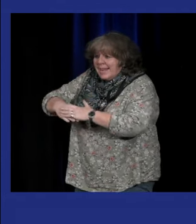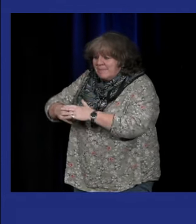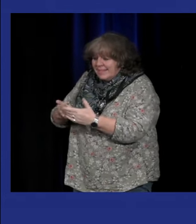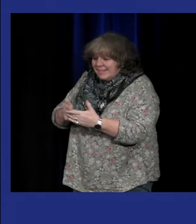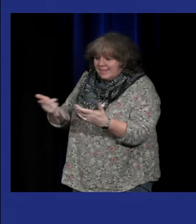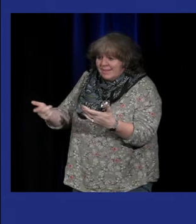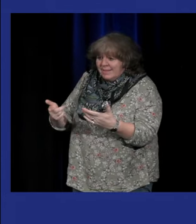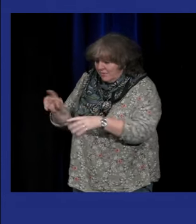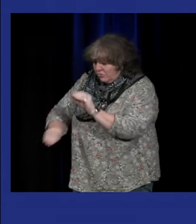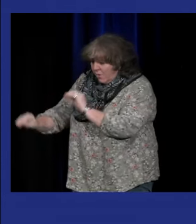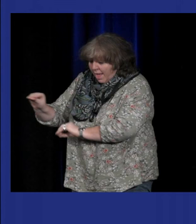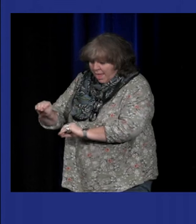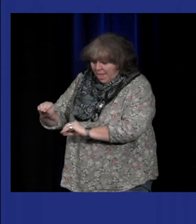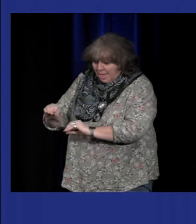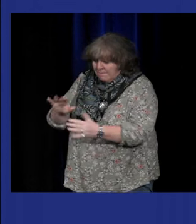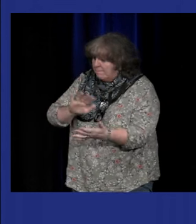utiliser